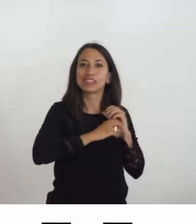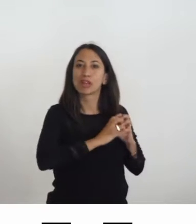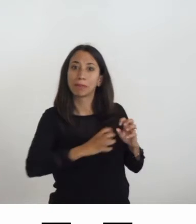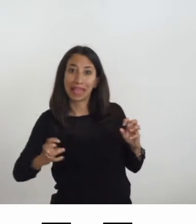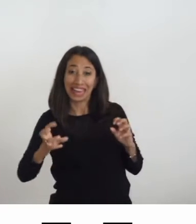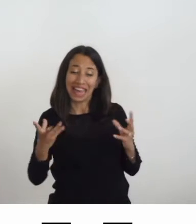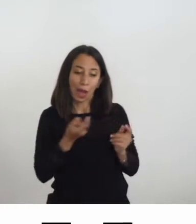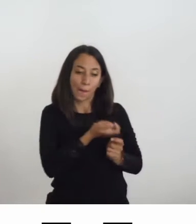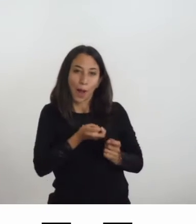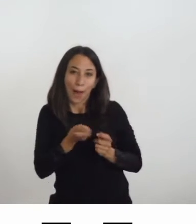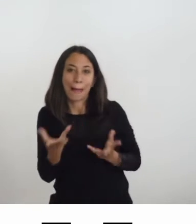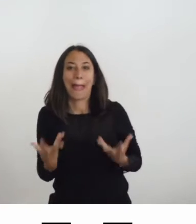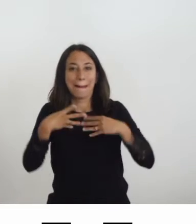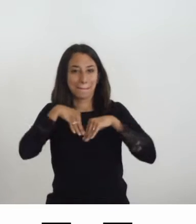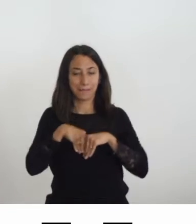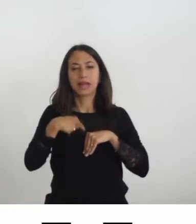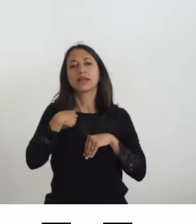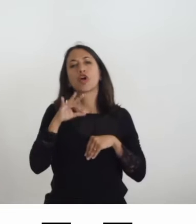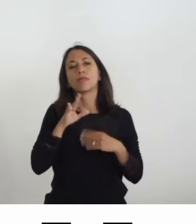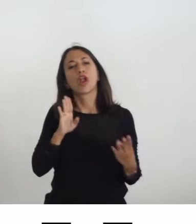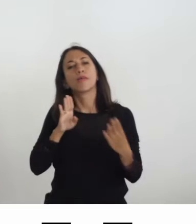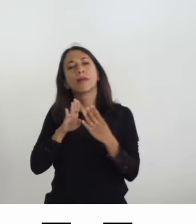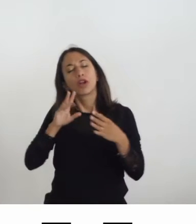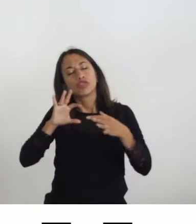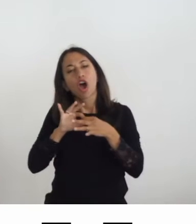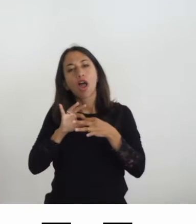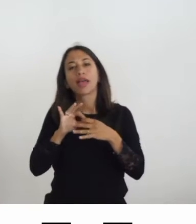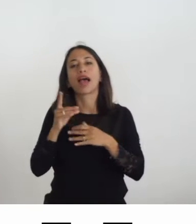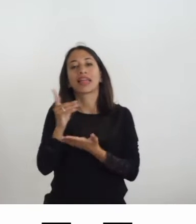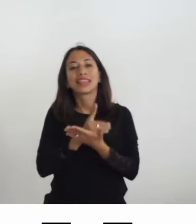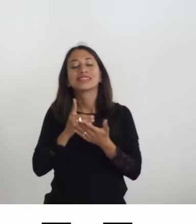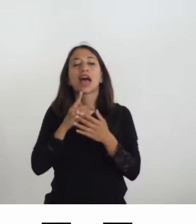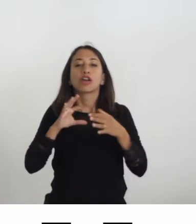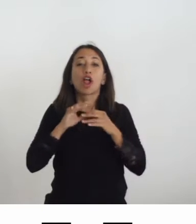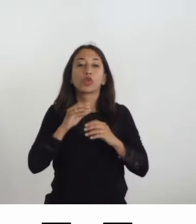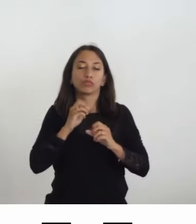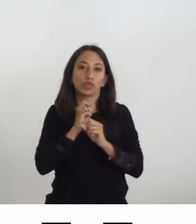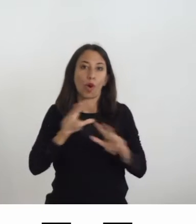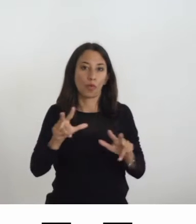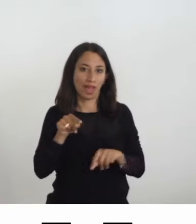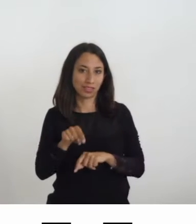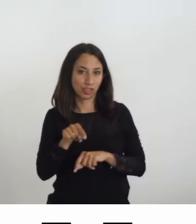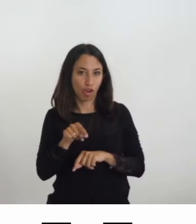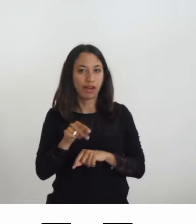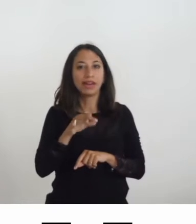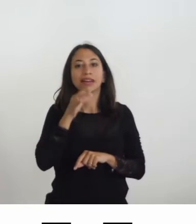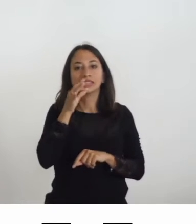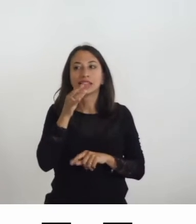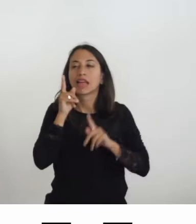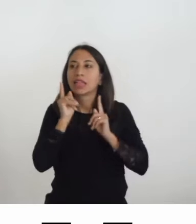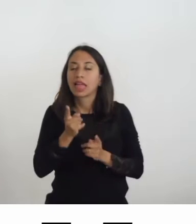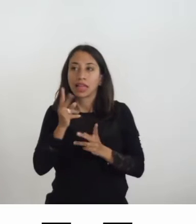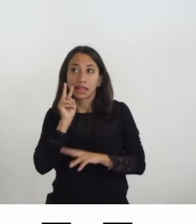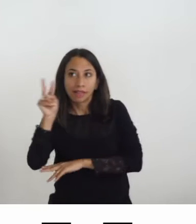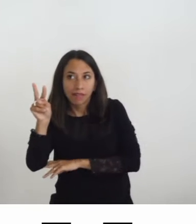Il mio approccio è quello del designer della comunicazione, quindi di chi si occupa di artefatti che sono da ascoltare, da